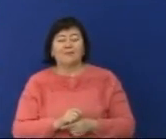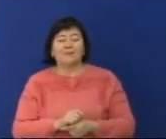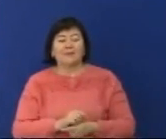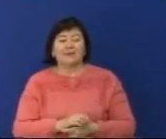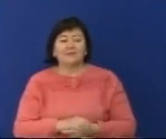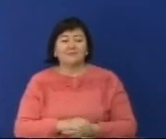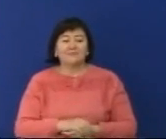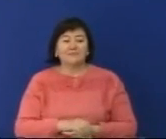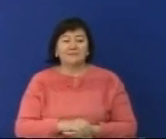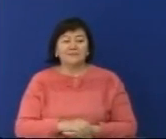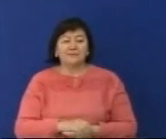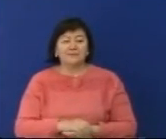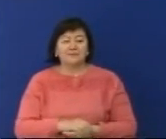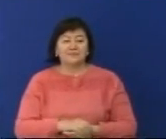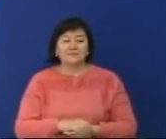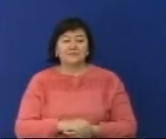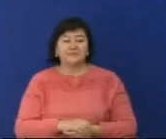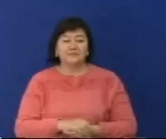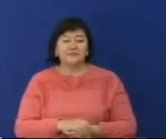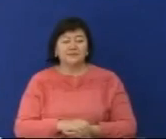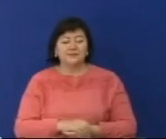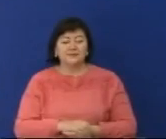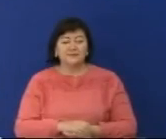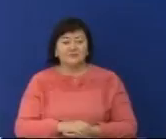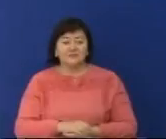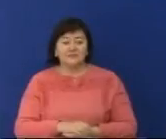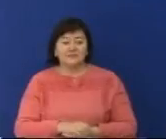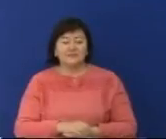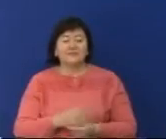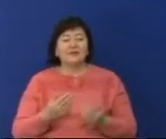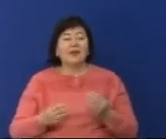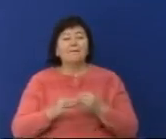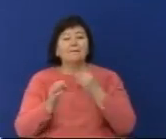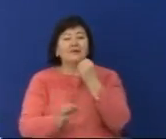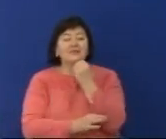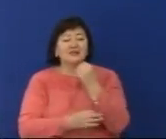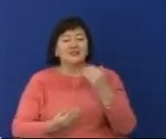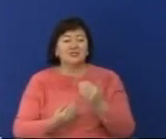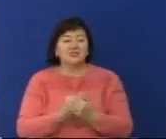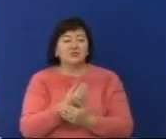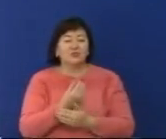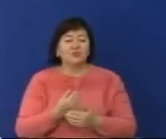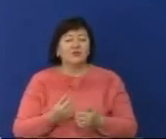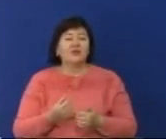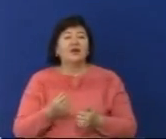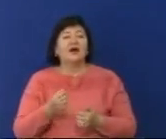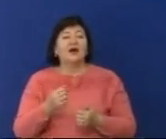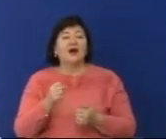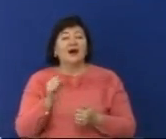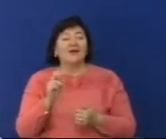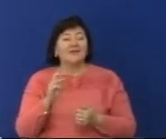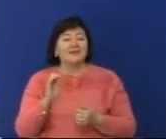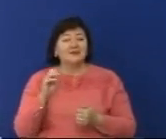Төлеуер Нұрқалелов, Семейтелер Насы. Және сонғақпырат қала әкімінің баспасөз қызметінің